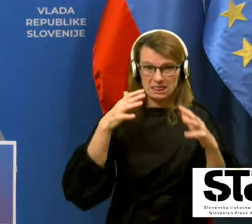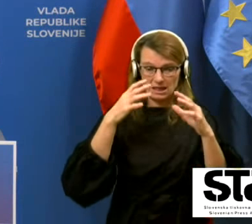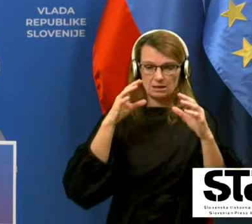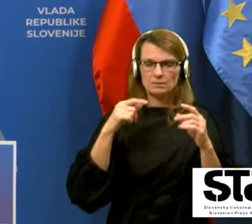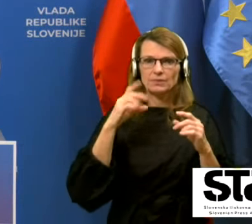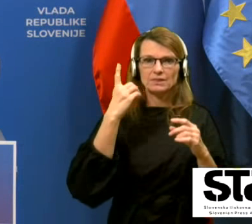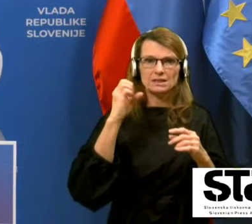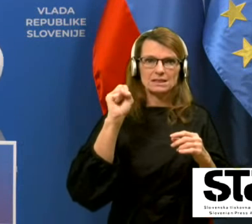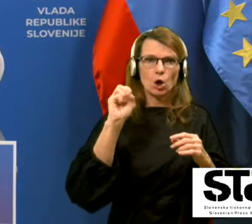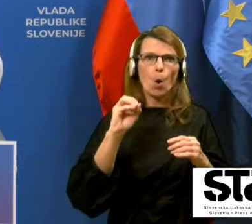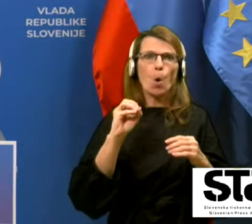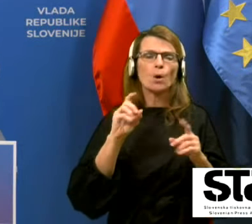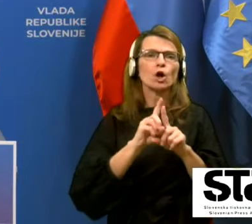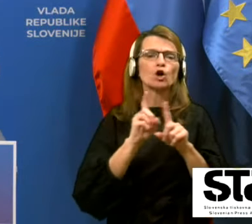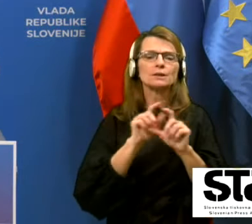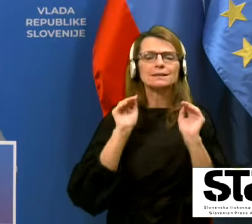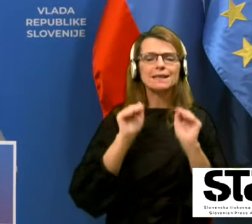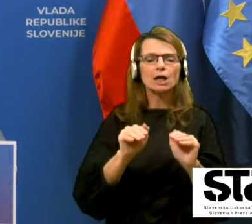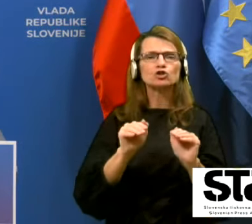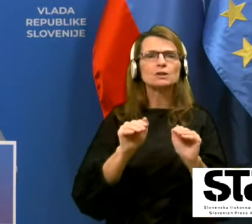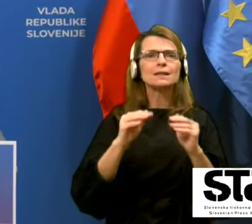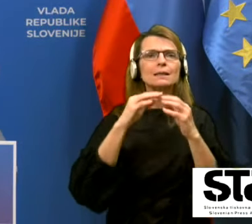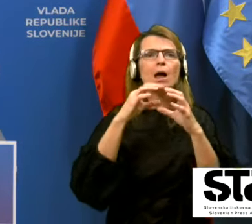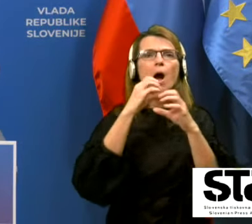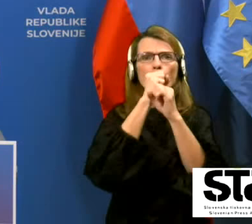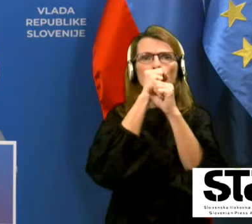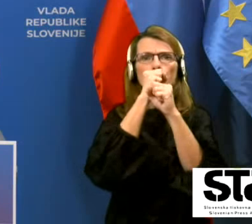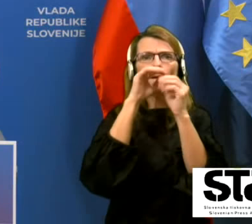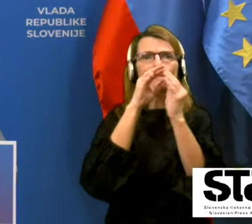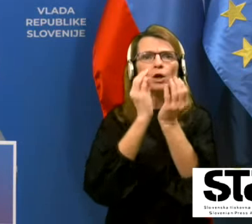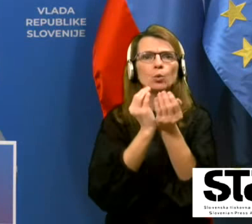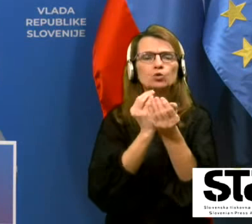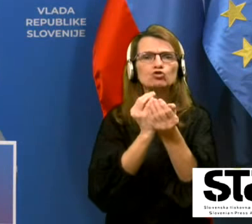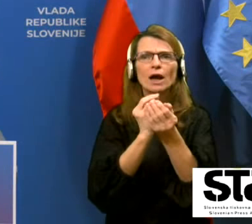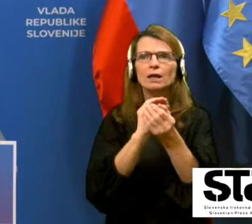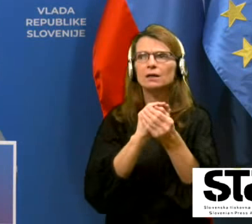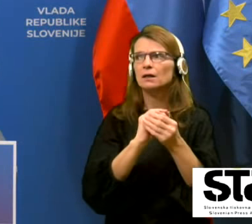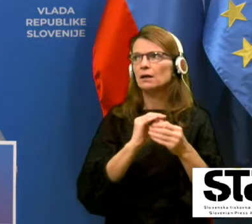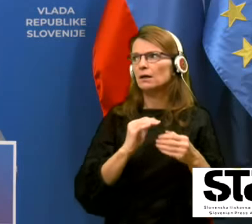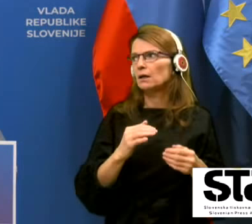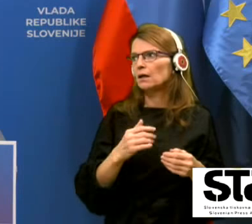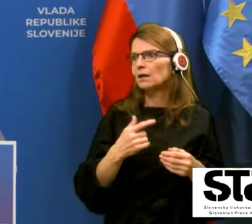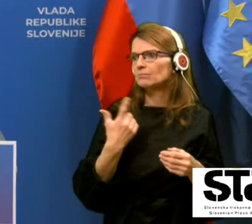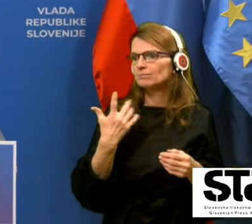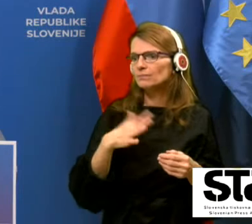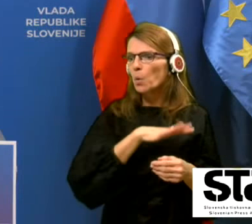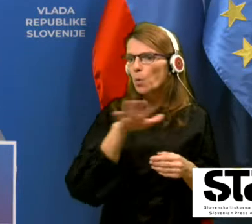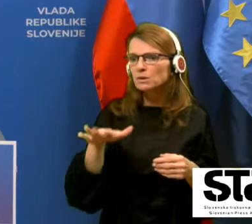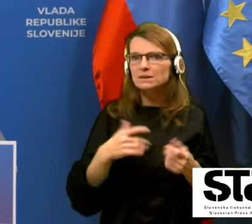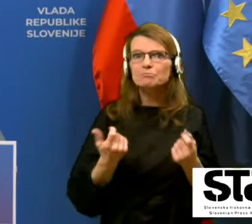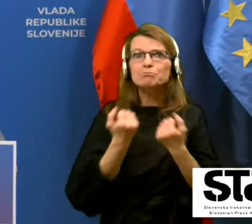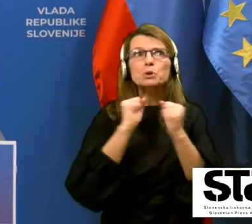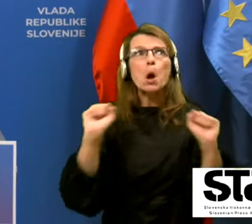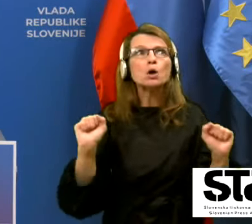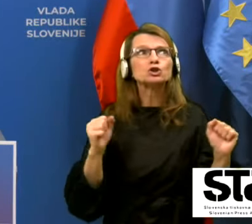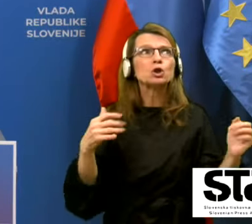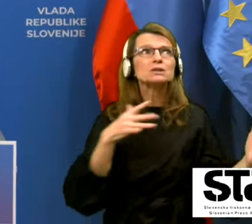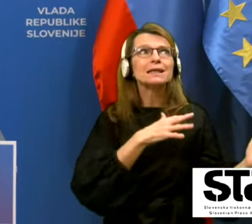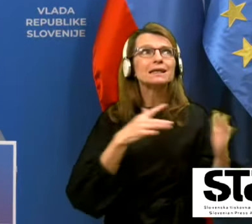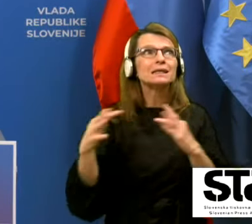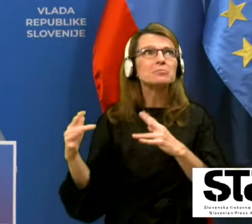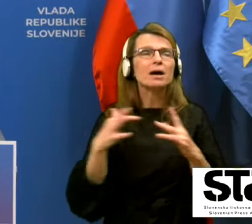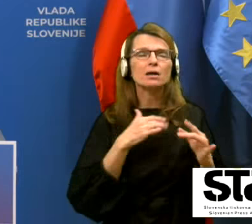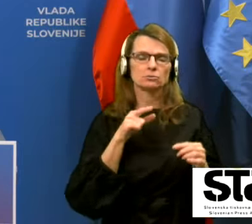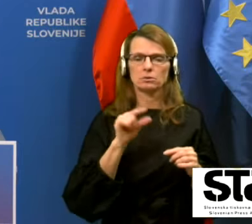in reč zdaj, v tem DSO-ju lahko vse prosto, je malček nevarno. Mislim, še vedno bomo imeli ene